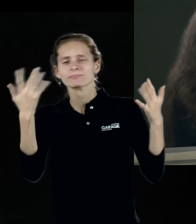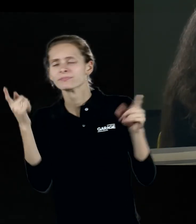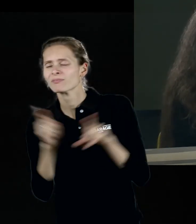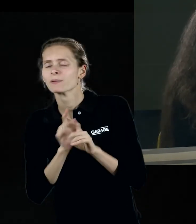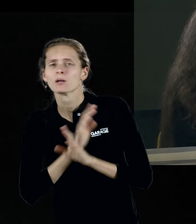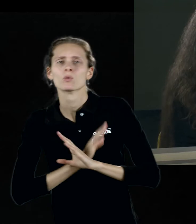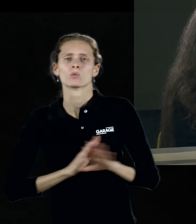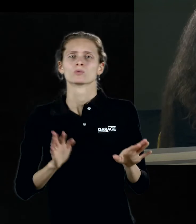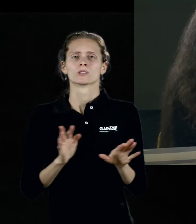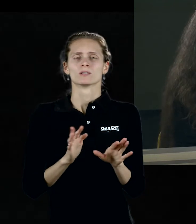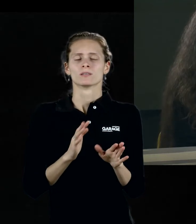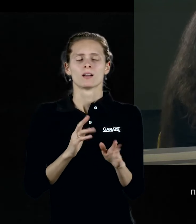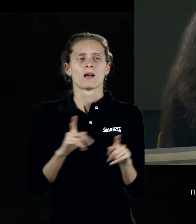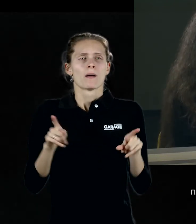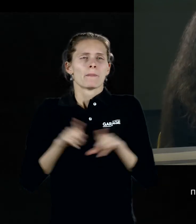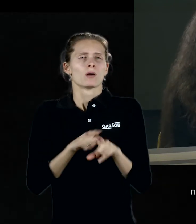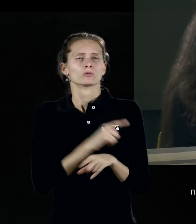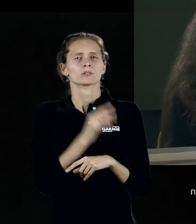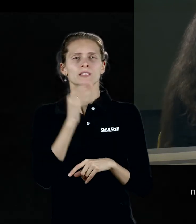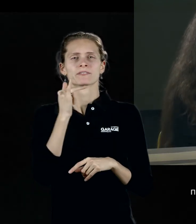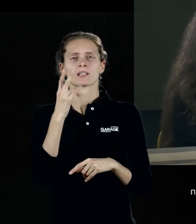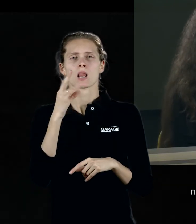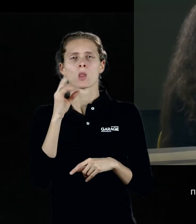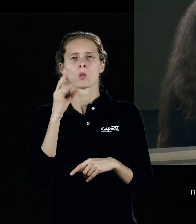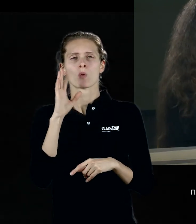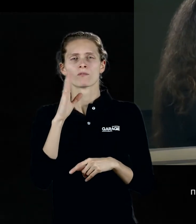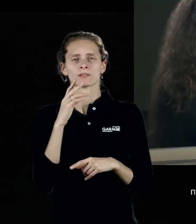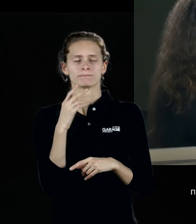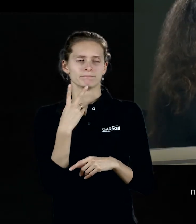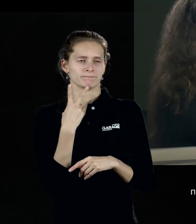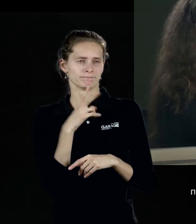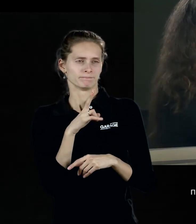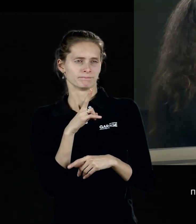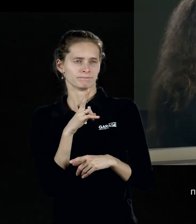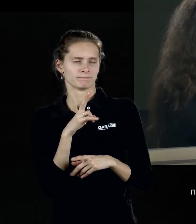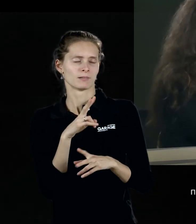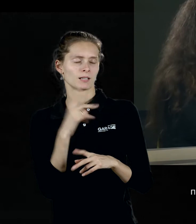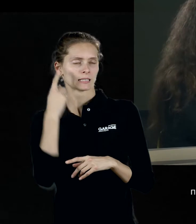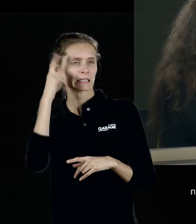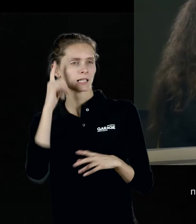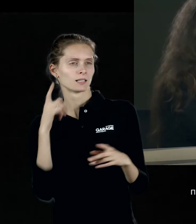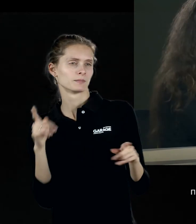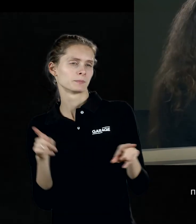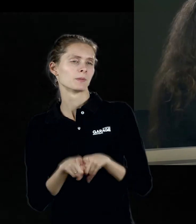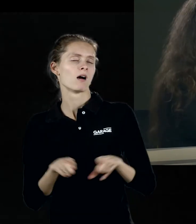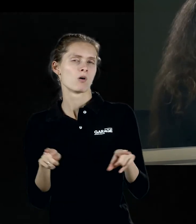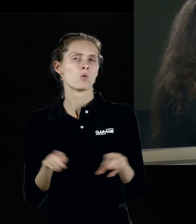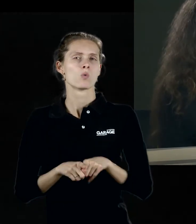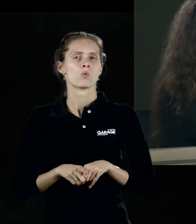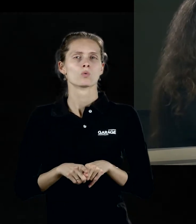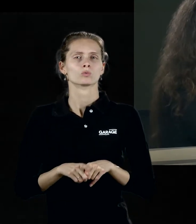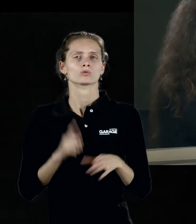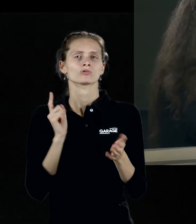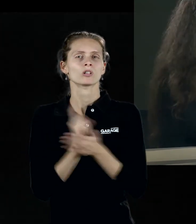пересекается, наверное, с Филоновым, пересекается с его зрением, опять-таки с его идеей, с его представлением о том, как должна